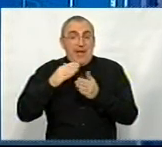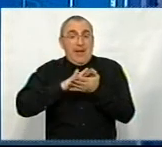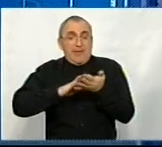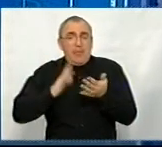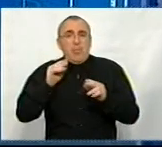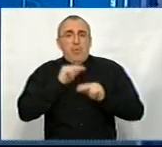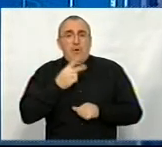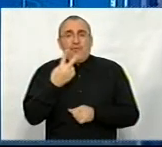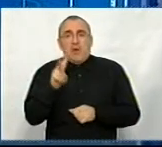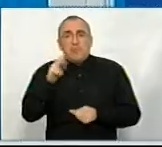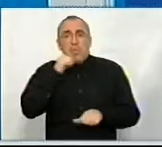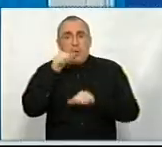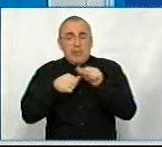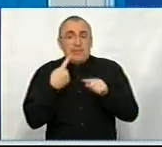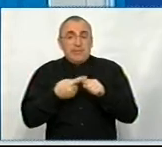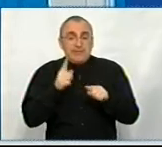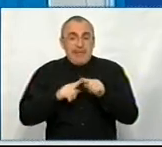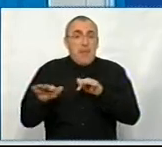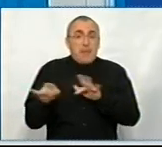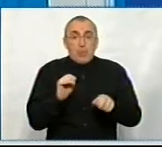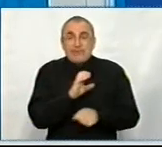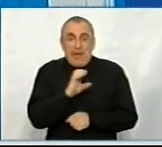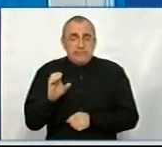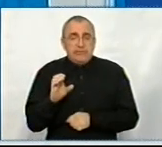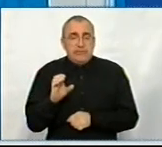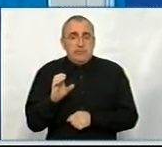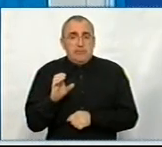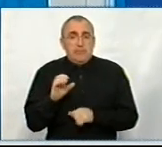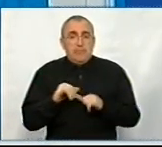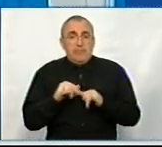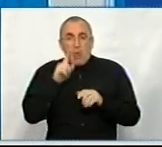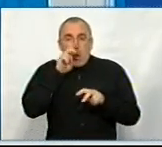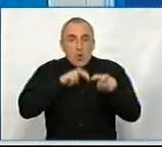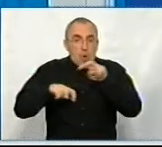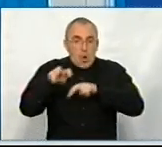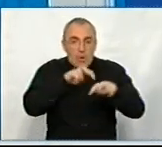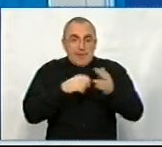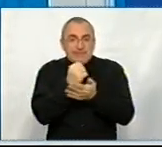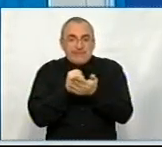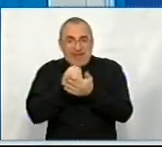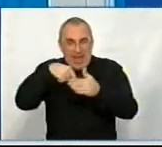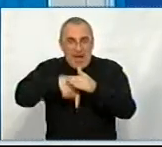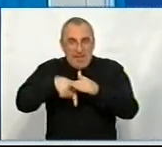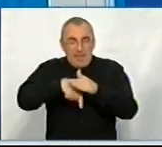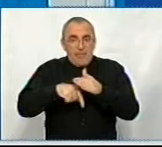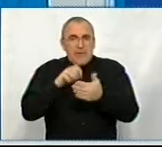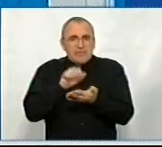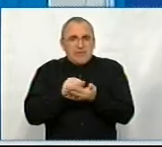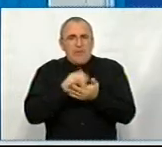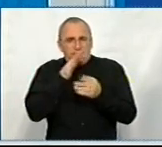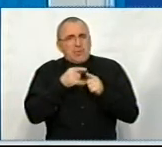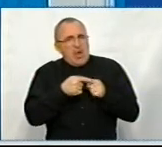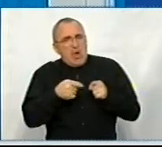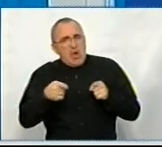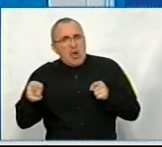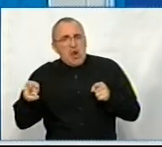роботи вже в 2022 році. Тому що цей сам процес розвідування запасів, він займає досить тривалий